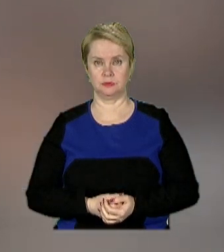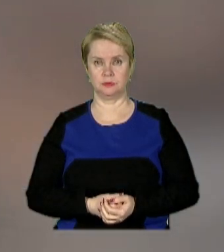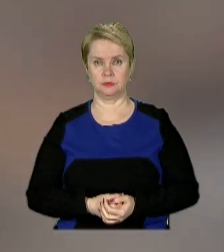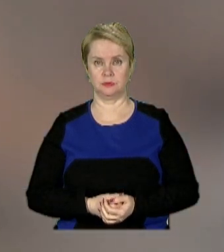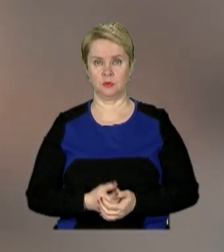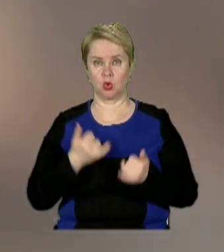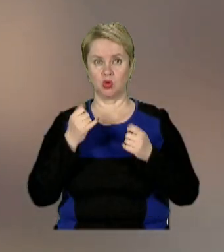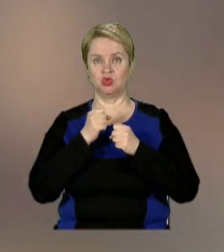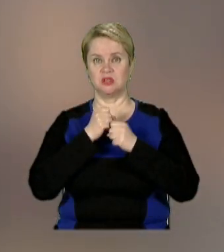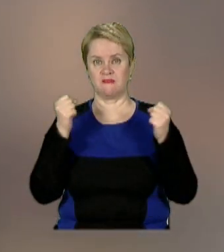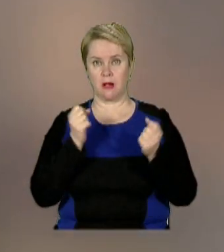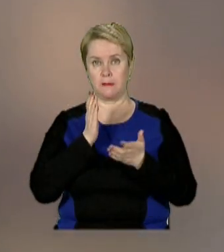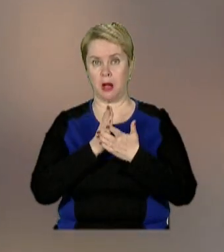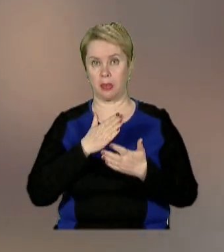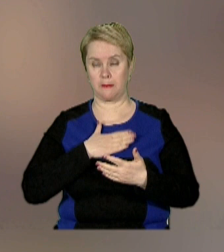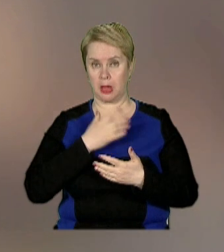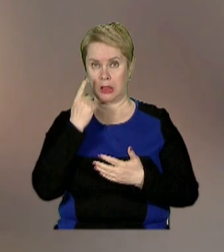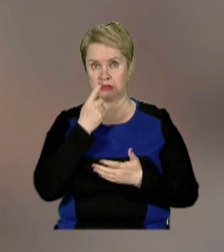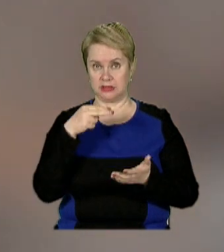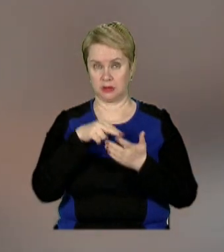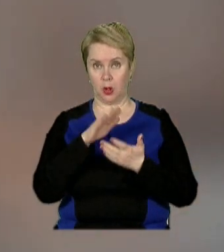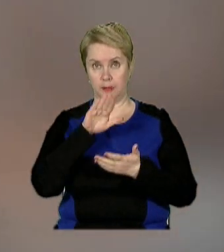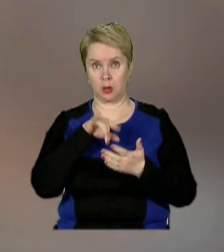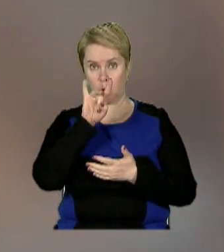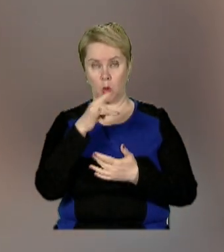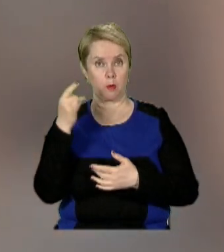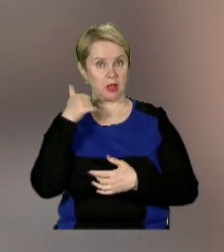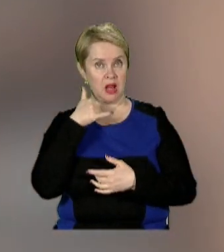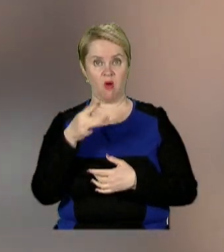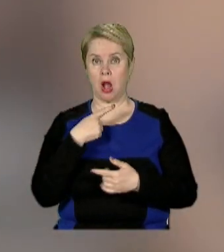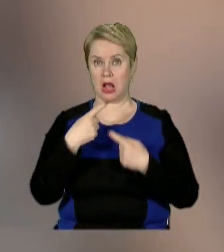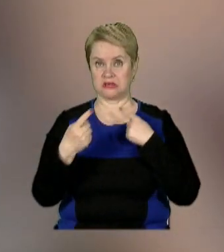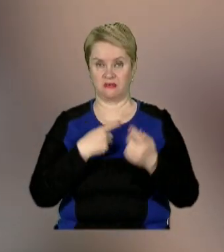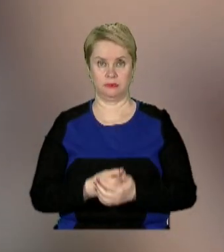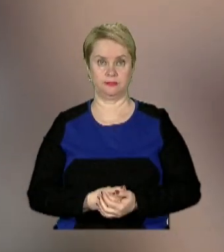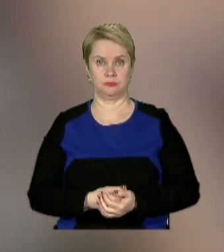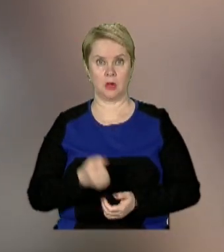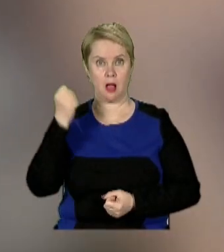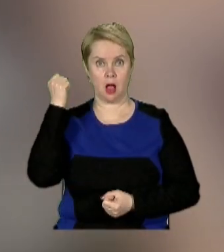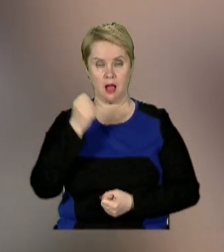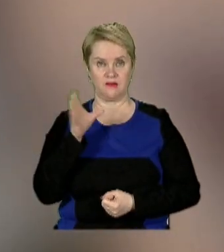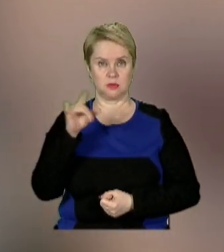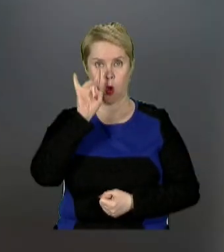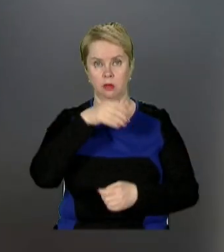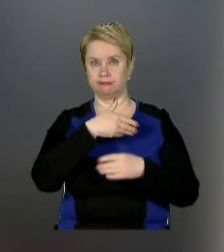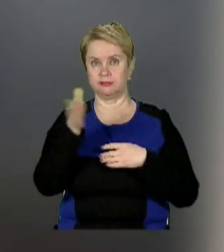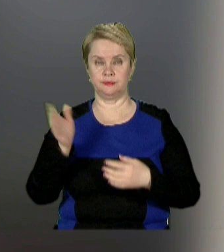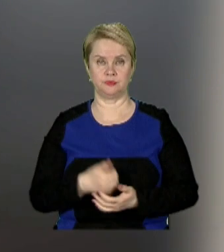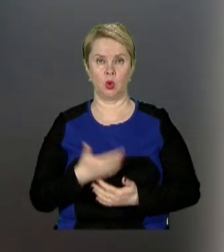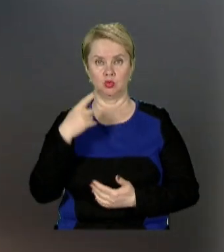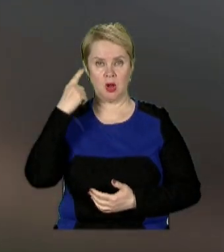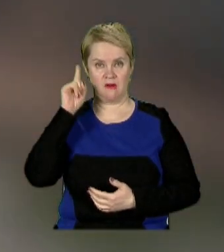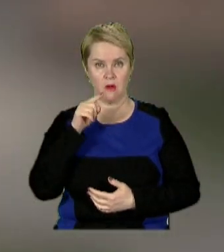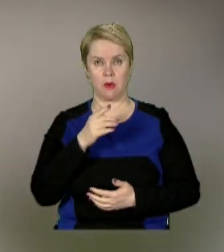Тільки що взорвалося прямо на моїх очах. От я стою перед окном, по телефону розмовляю, як уїбало, короче, всі окна повилітали. Вже